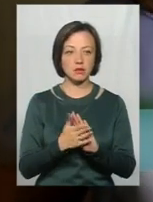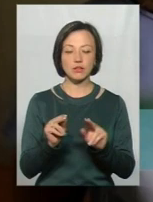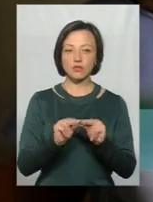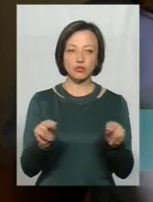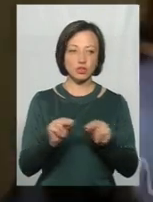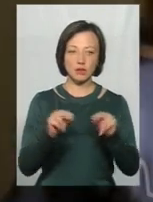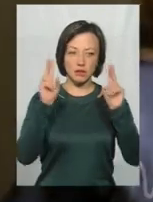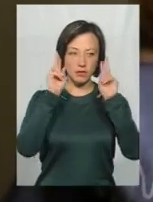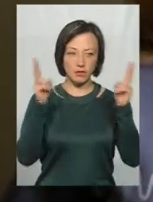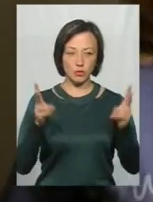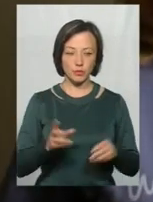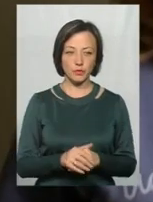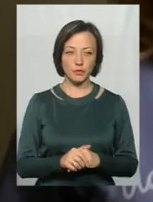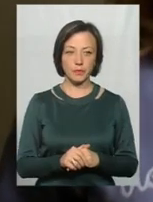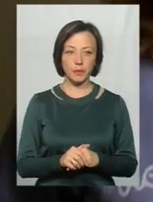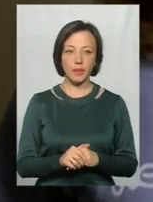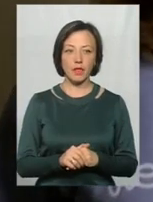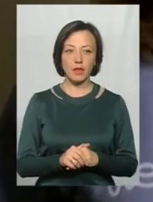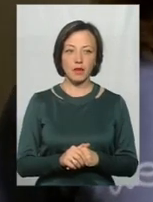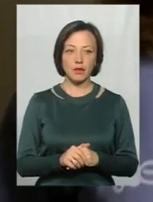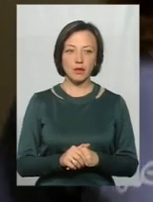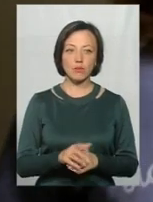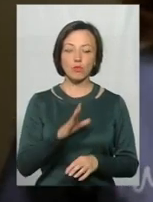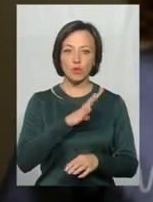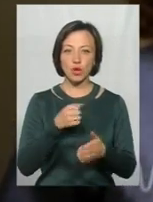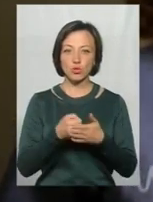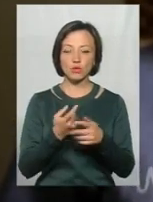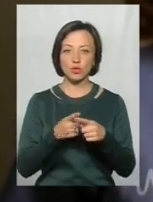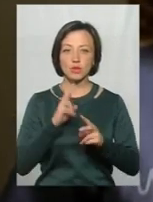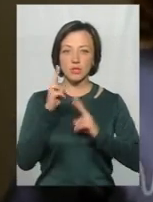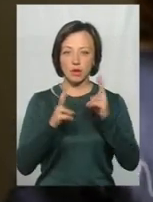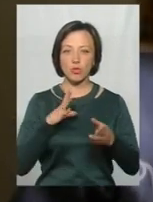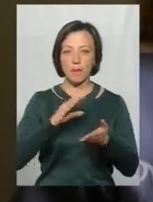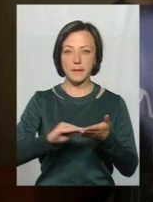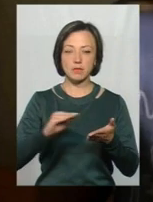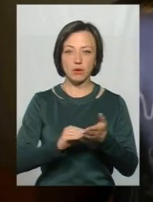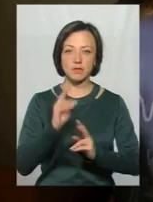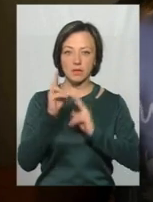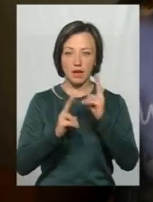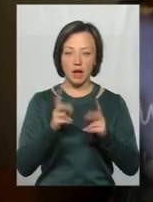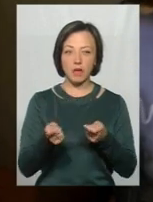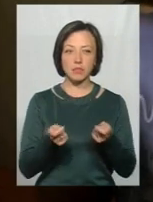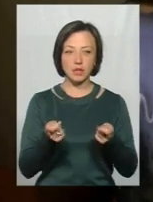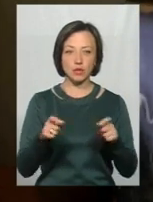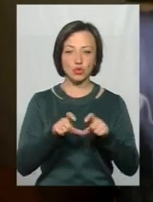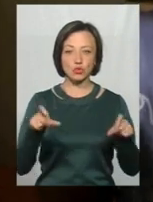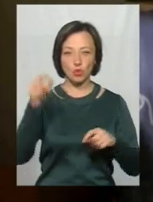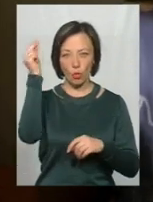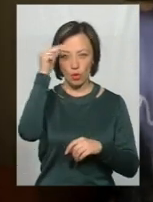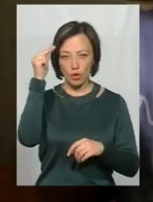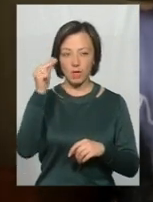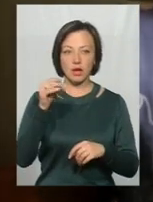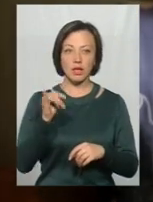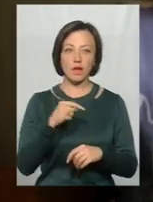нам невідомий. А чи вони до того скарбували? Була одна письмова скарга, на що адміністрація школи, я як